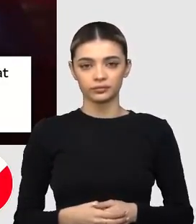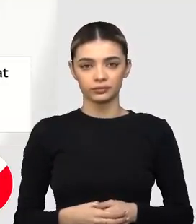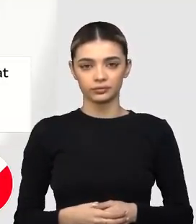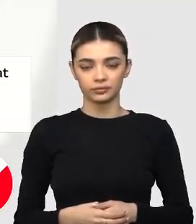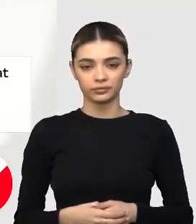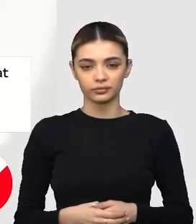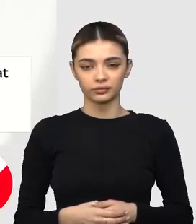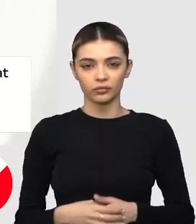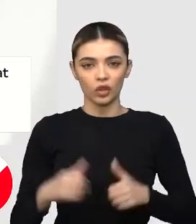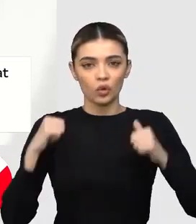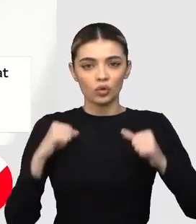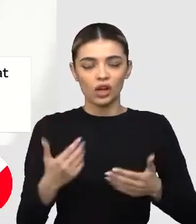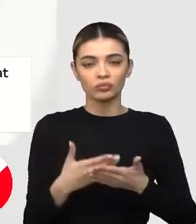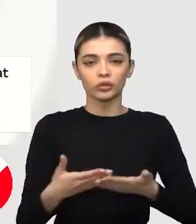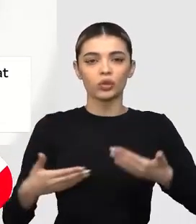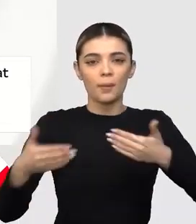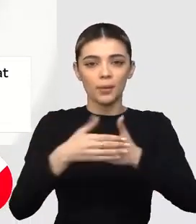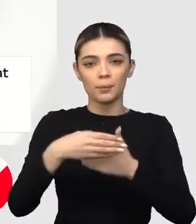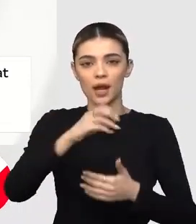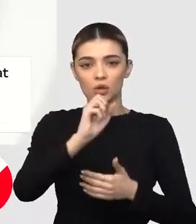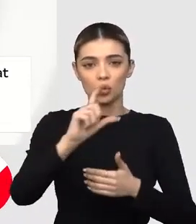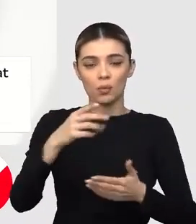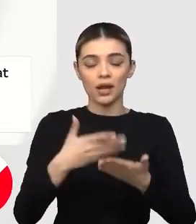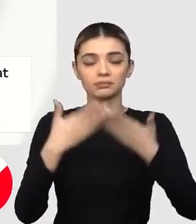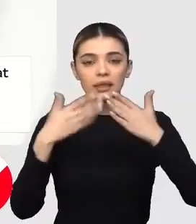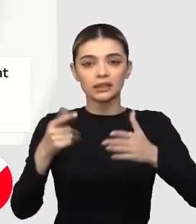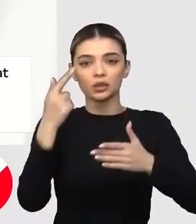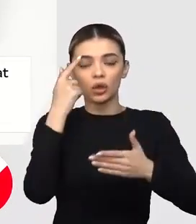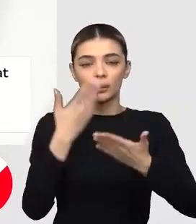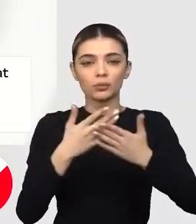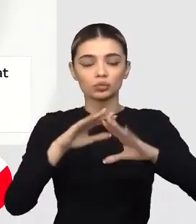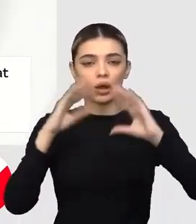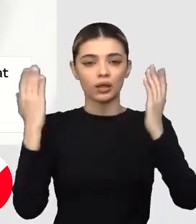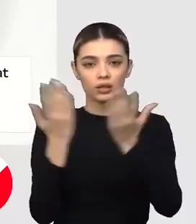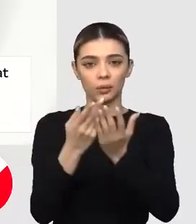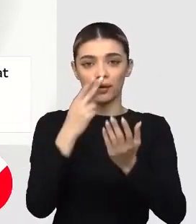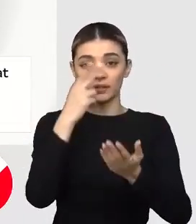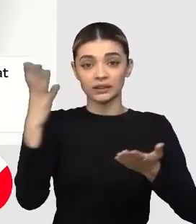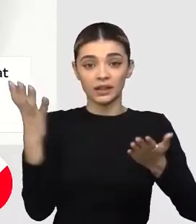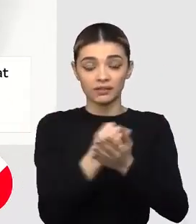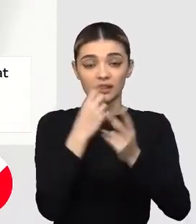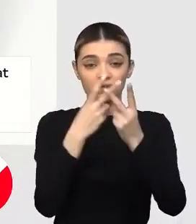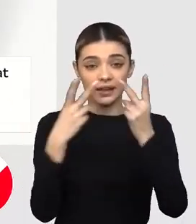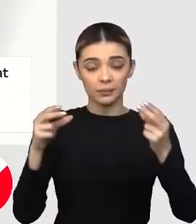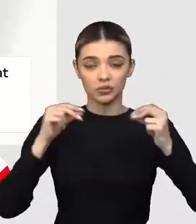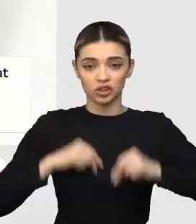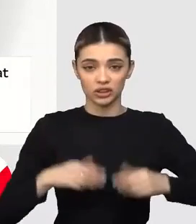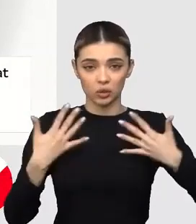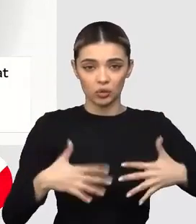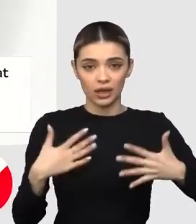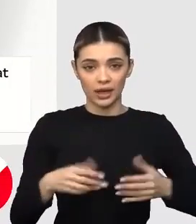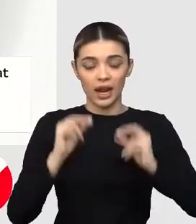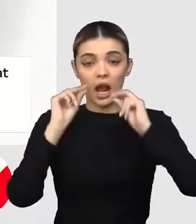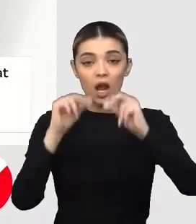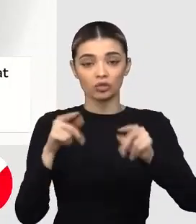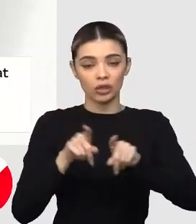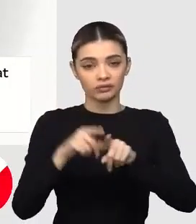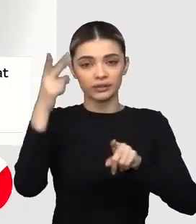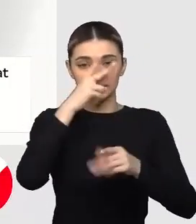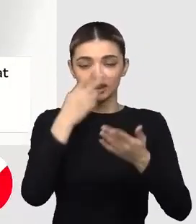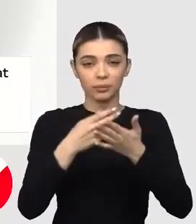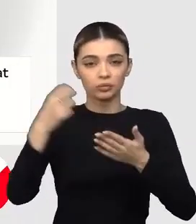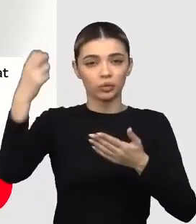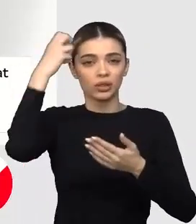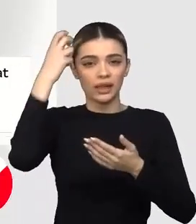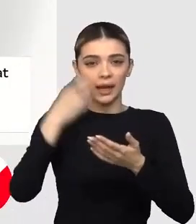MULȚUMULȚUME Heroismul apărătorilor de la Mariupol a deschis ochii întregii lumi. Ca să le salveze viața, președintele Volodymyr Zelensky a